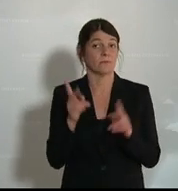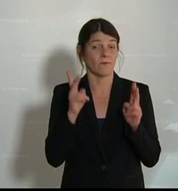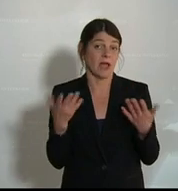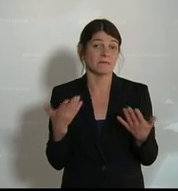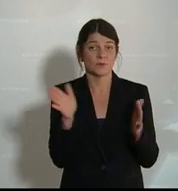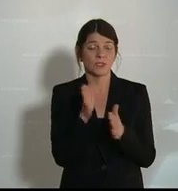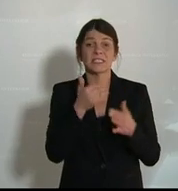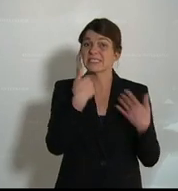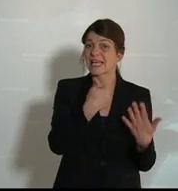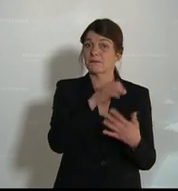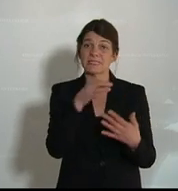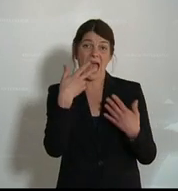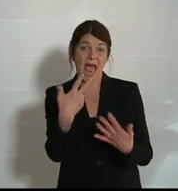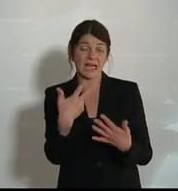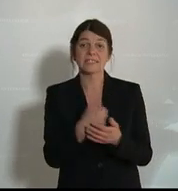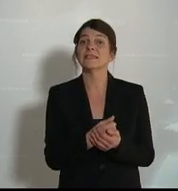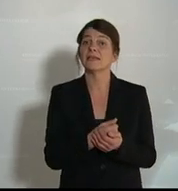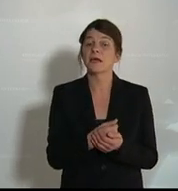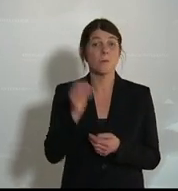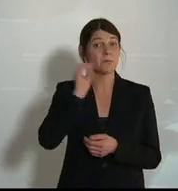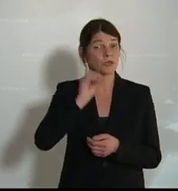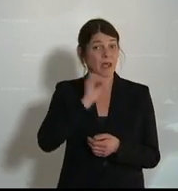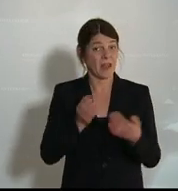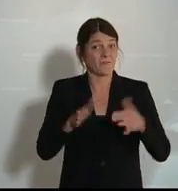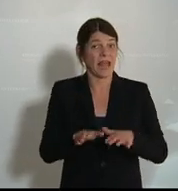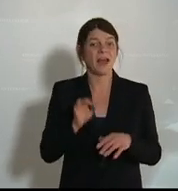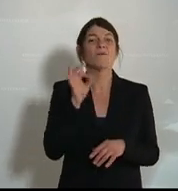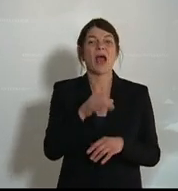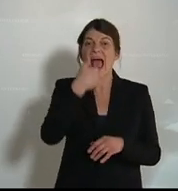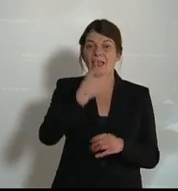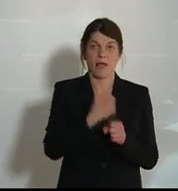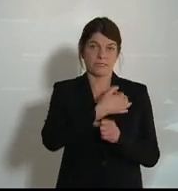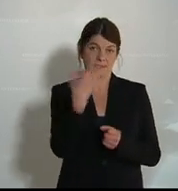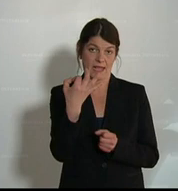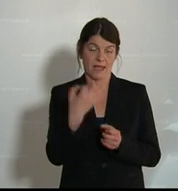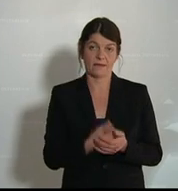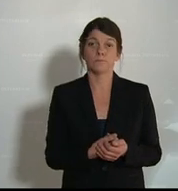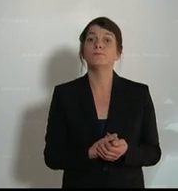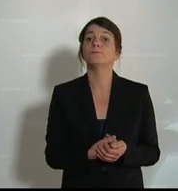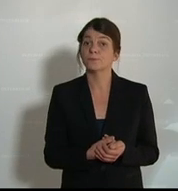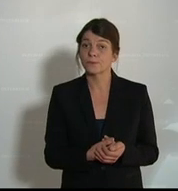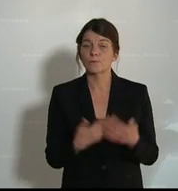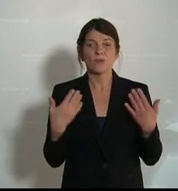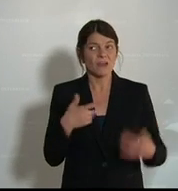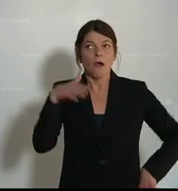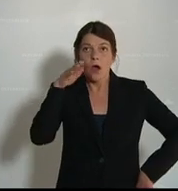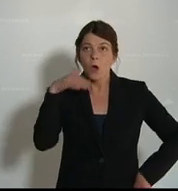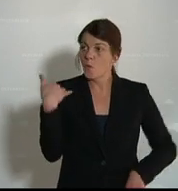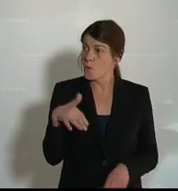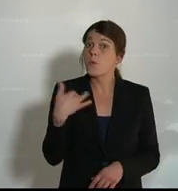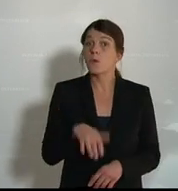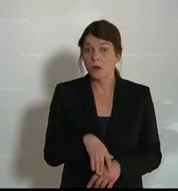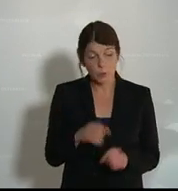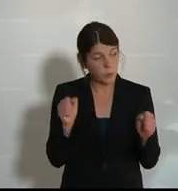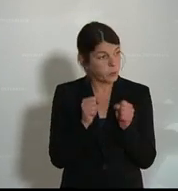zwischen 60 und 80 Beschwerdefälle pro Arbeitstag. Das klingt zunächst einmal